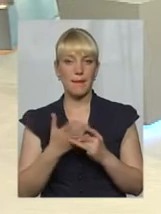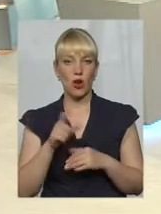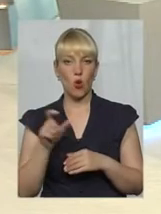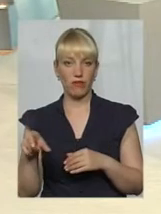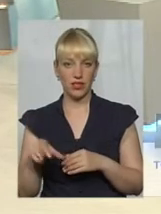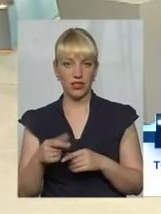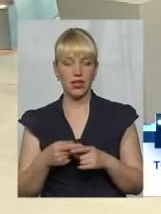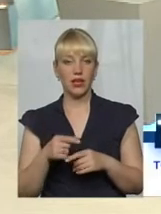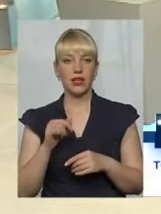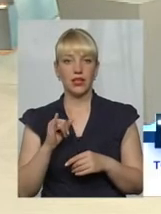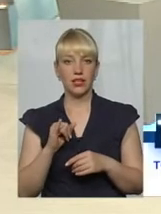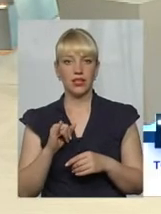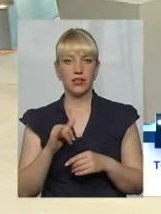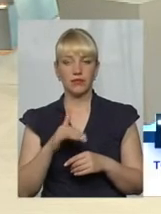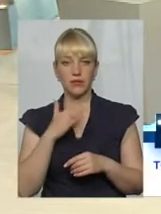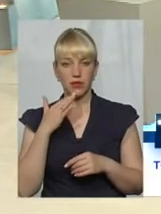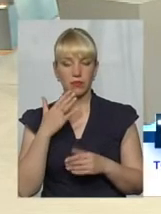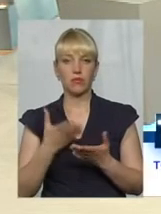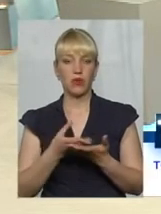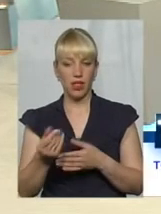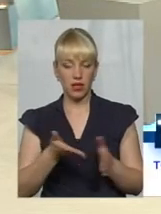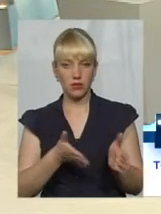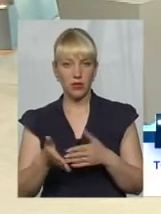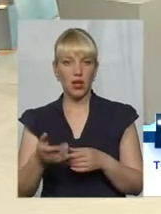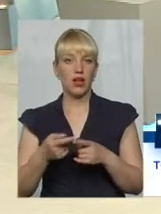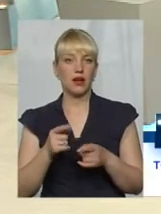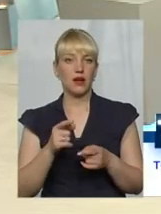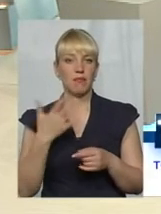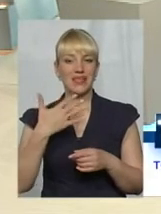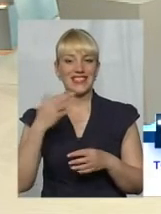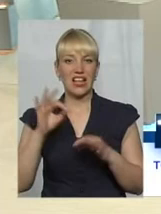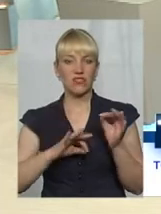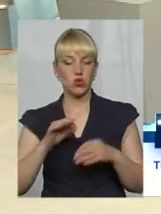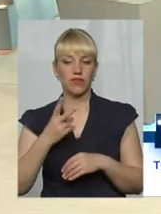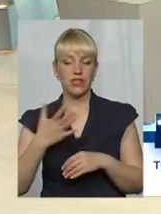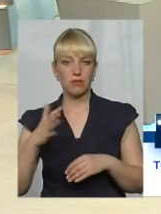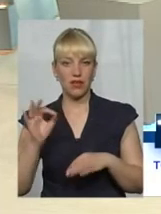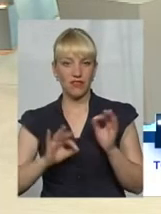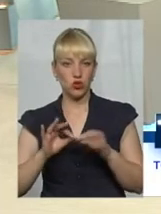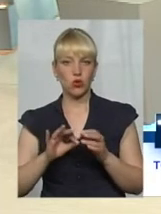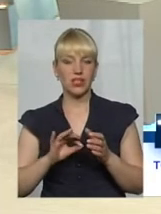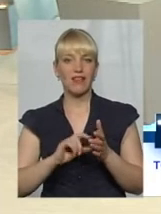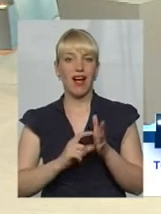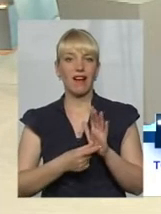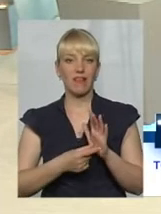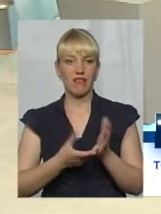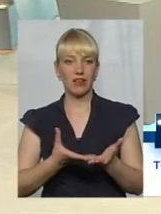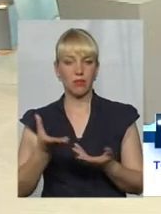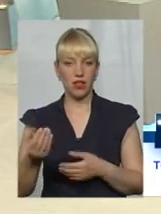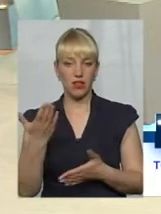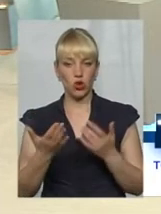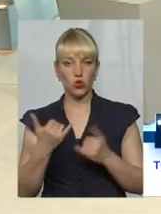Звісно, згідно пільгів сплачуємо 50%, 25% партплату. Якщо в нас буде